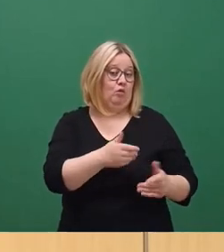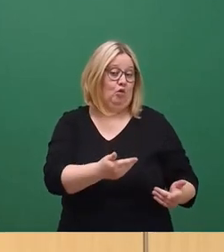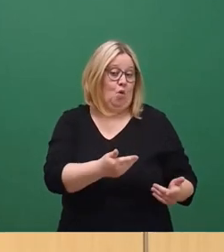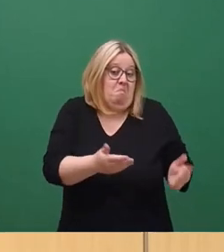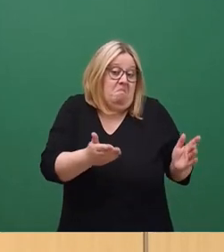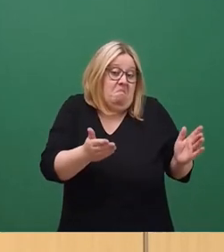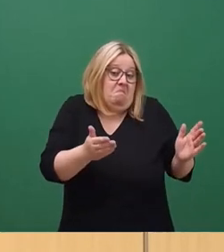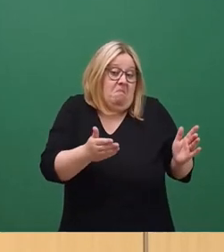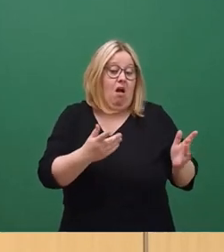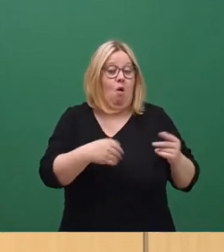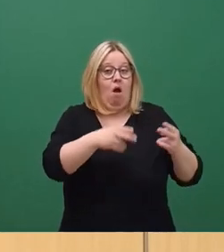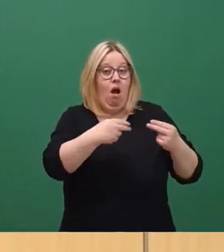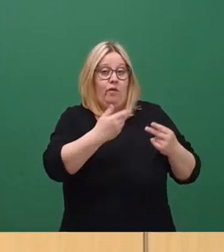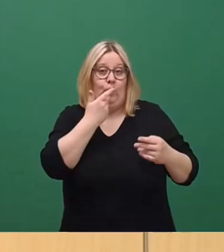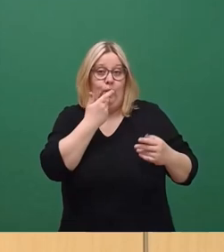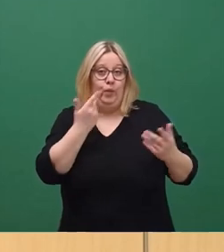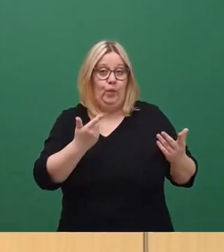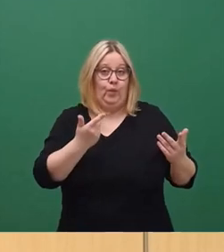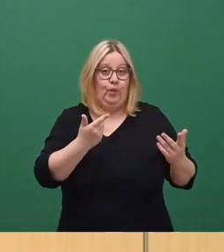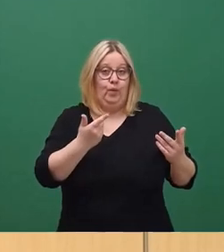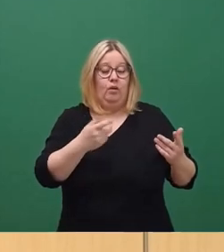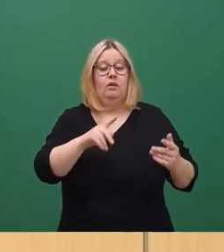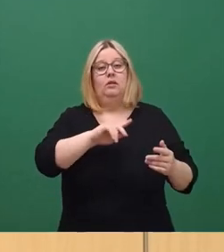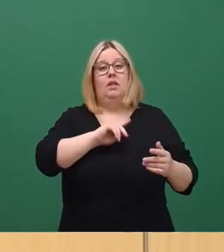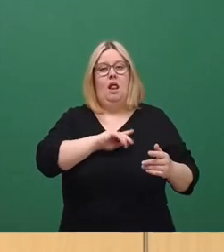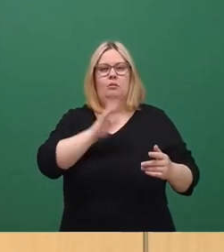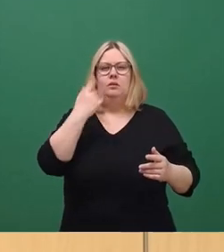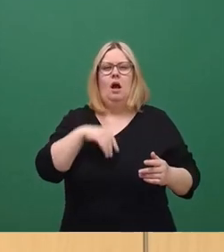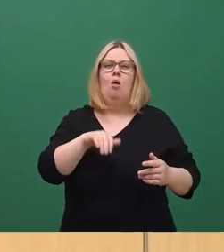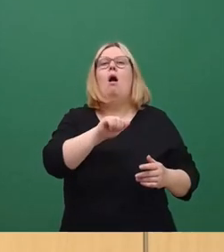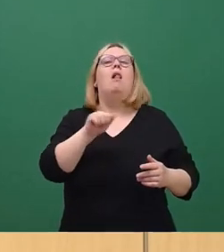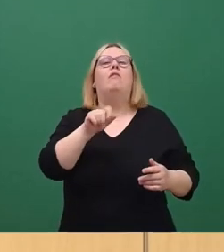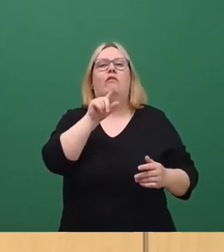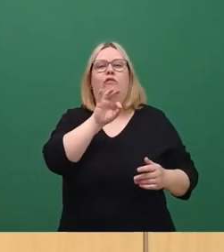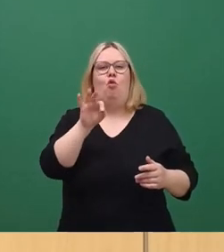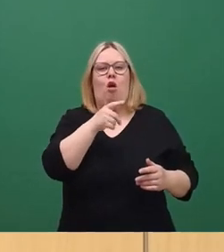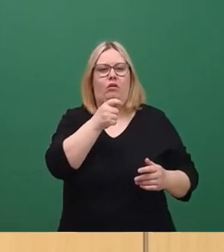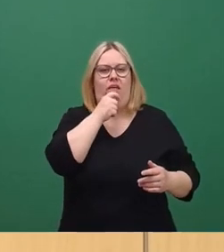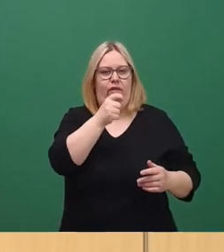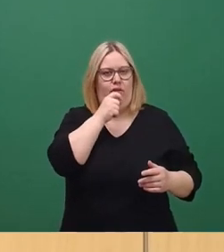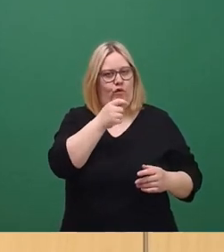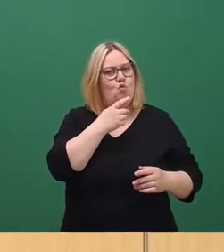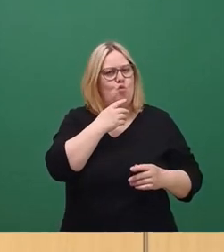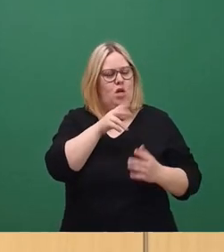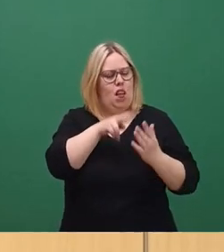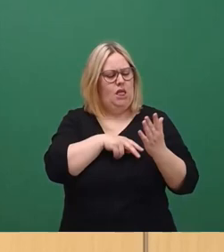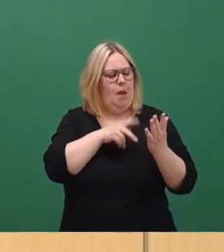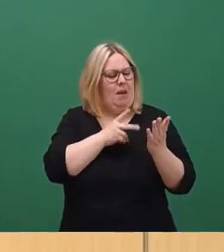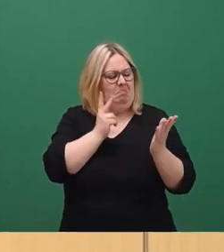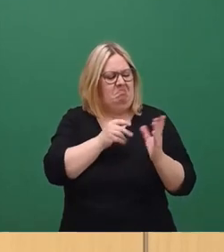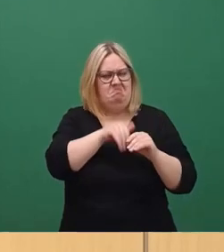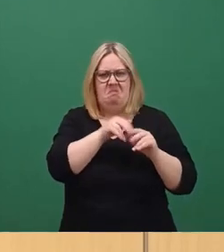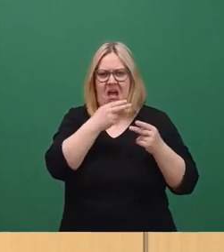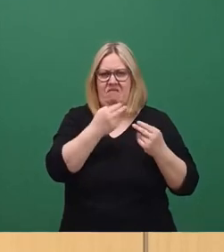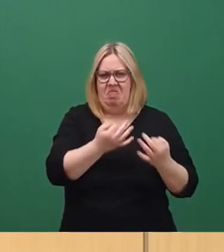Antwort vor. Ich habe das Interview mit Alf Vogert sehr wohl gelesen. Schlau geworden bin ich daraus nicht, vor allem auch